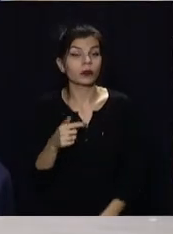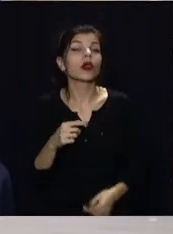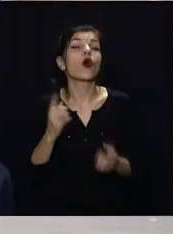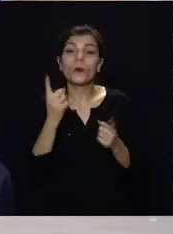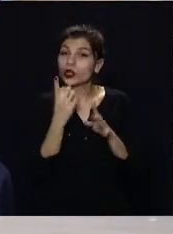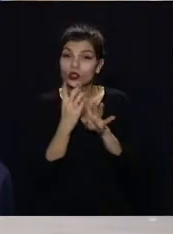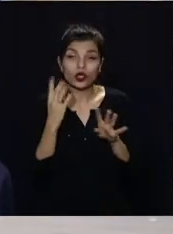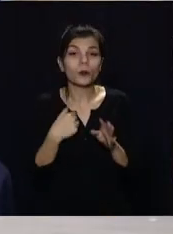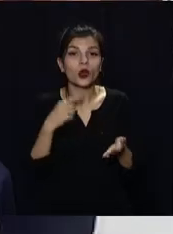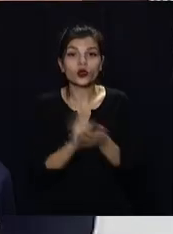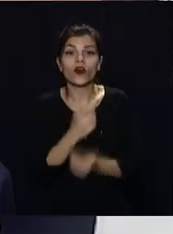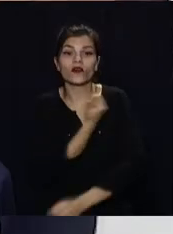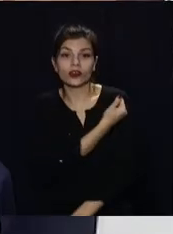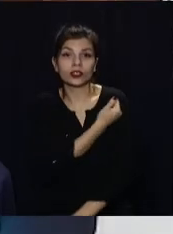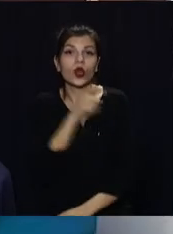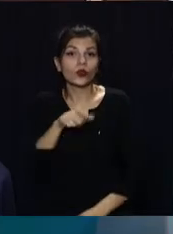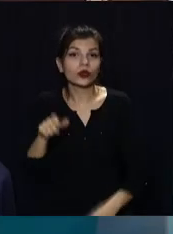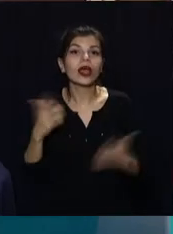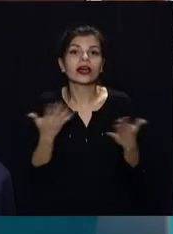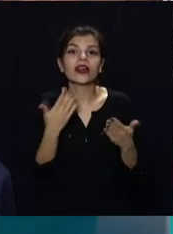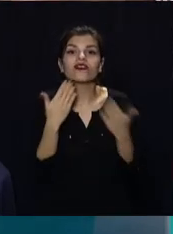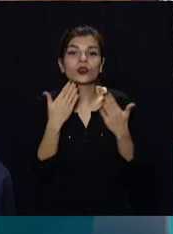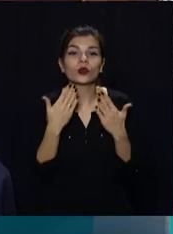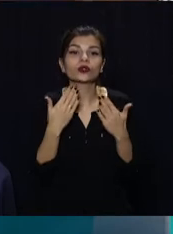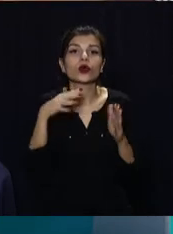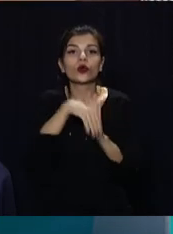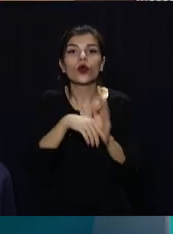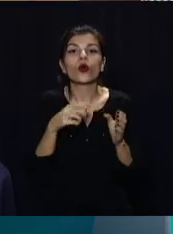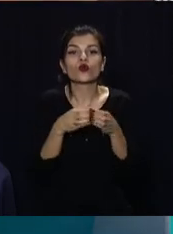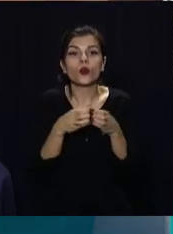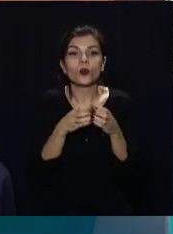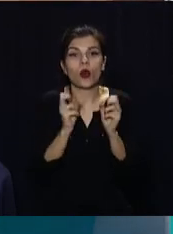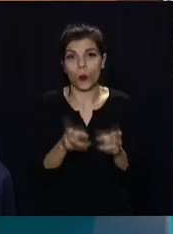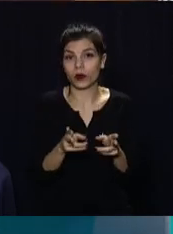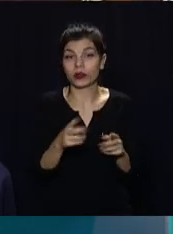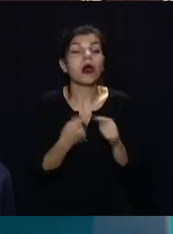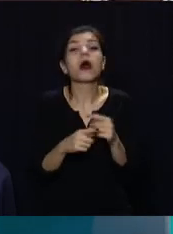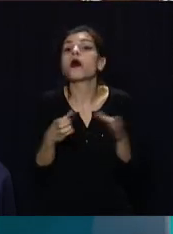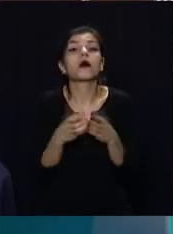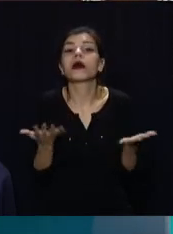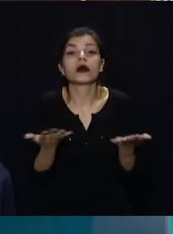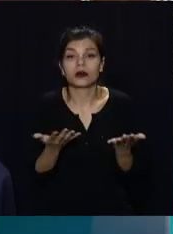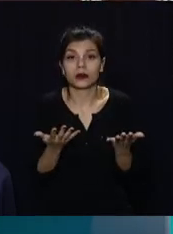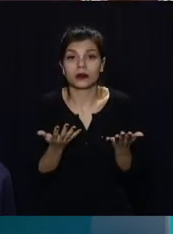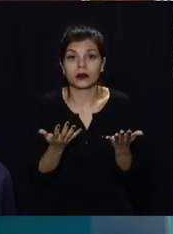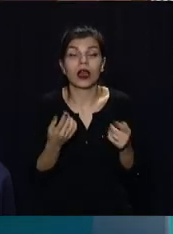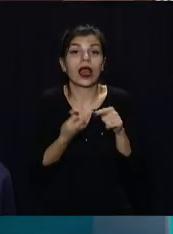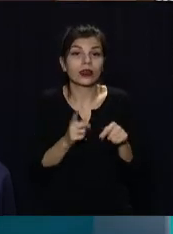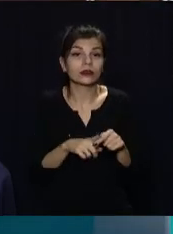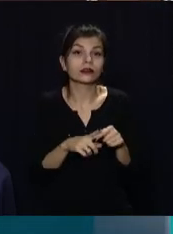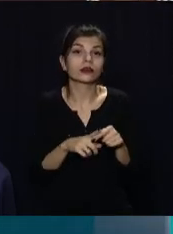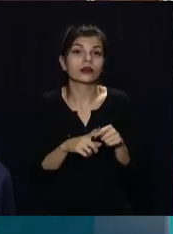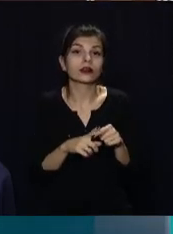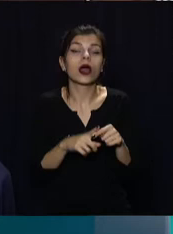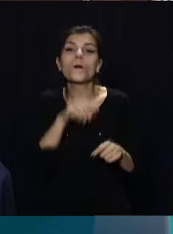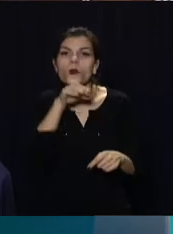мільярди. В першу чергу ми повинні вакцинувати людей, які відносяться до групи ризику. Що це за